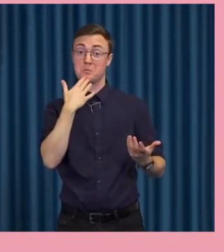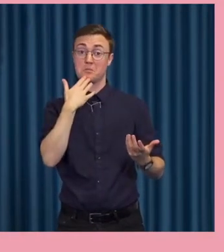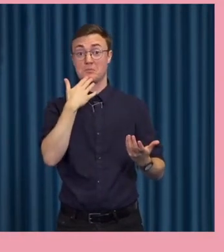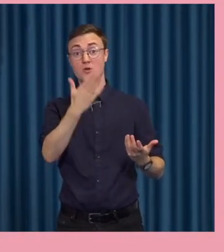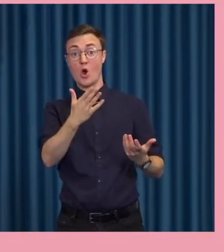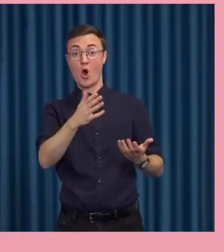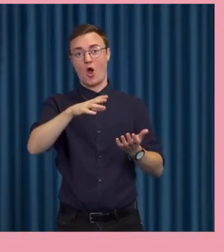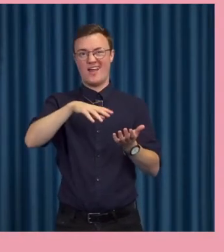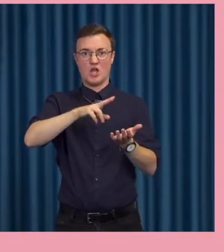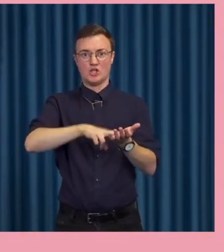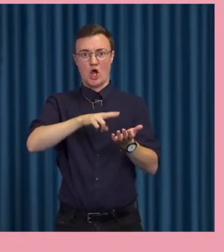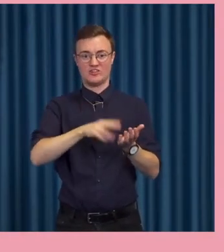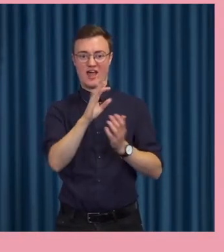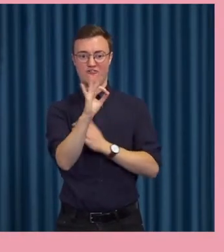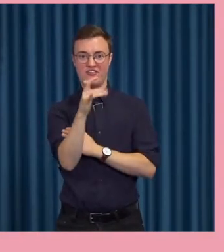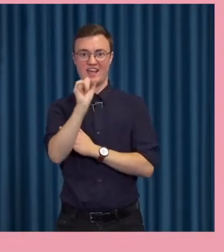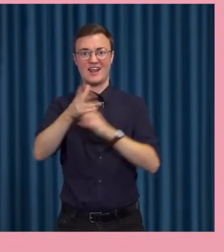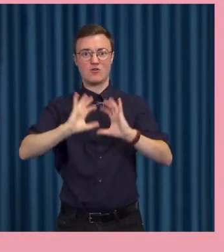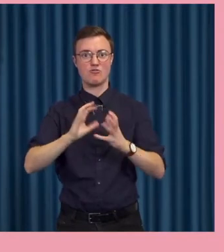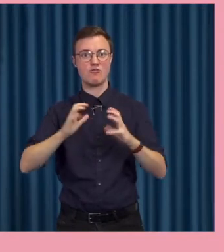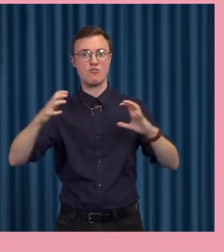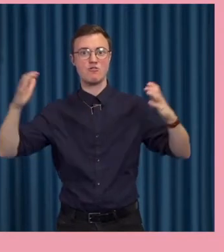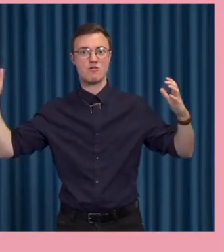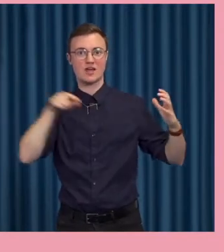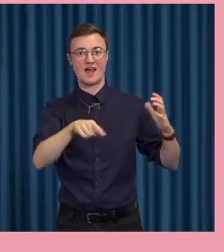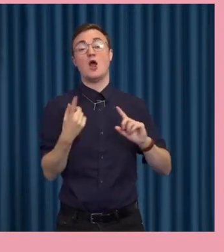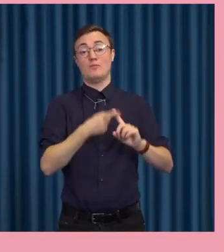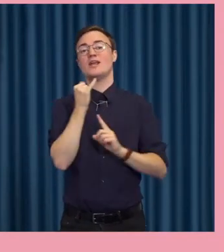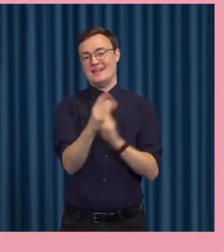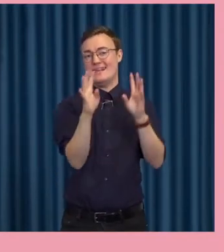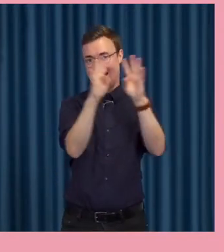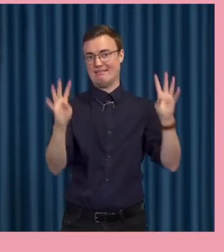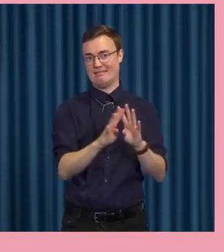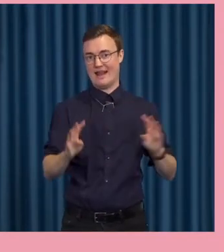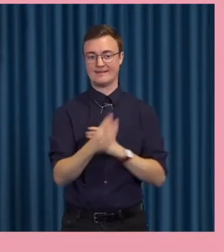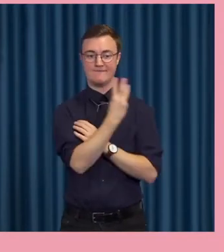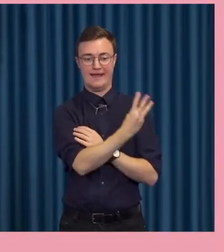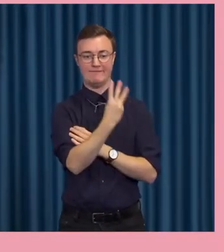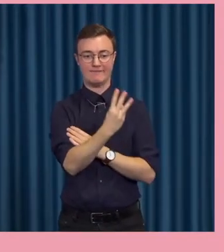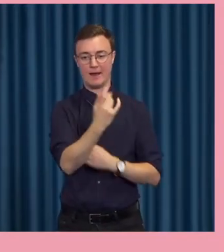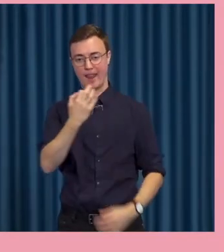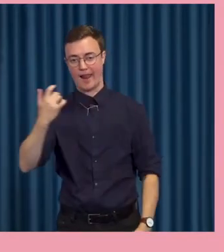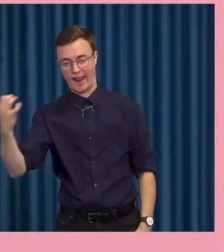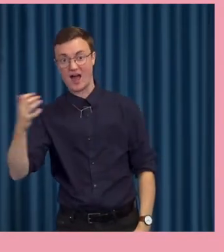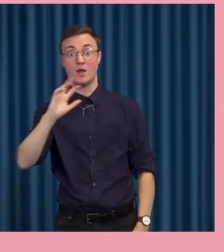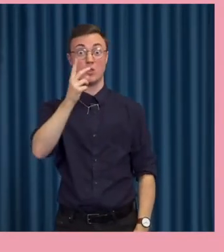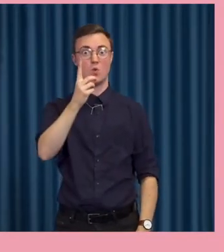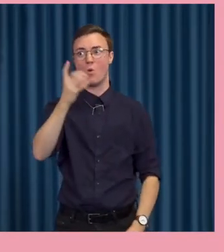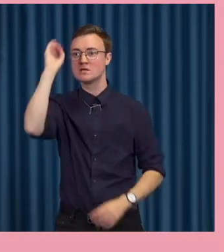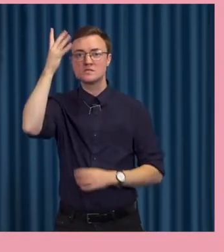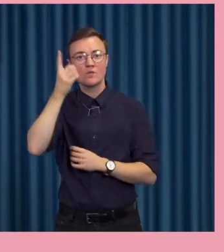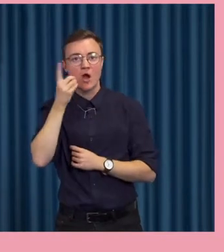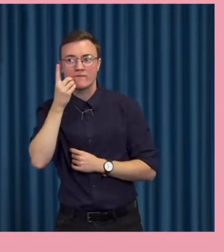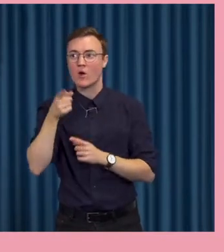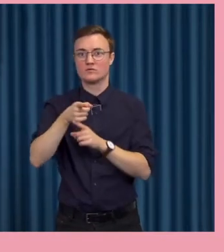datafrieringens fronten expanderar. Den började på internet kan man säga, World Wide Web, men sträcker sig via smartphones ut